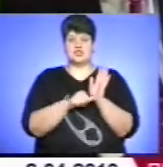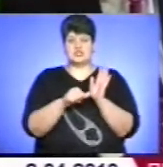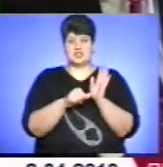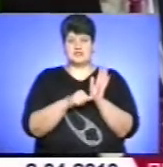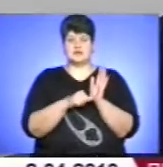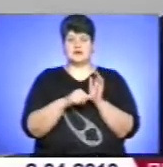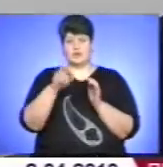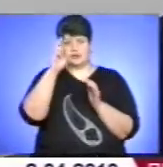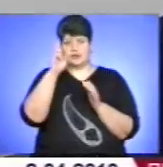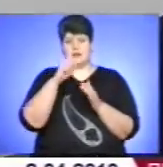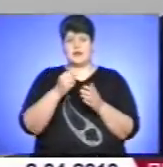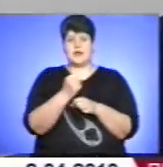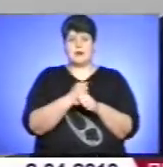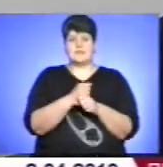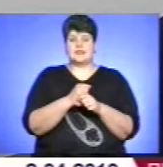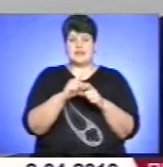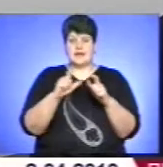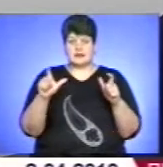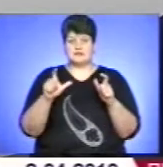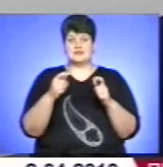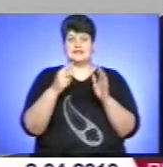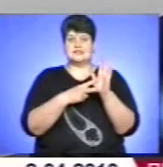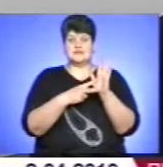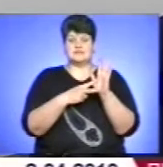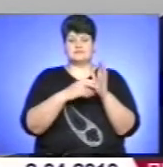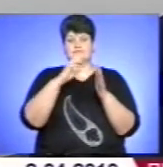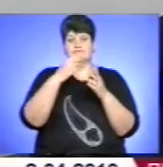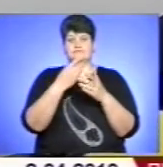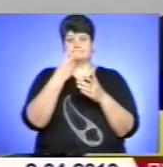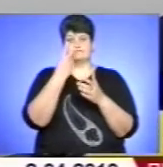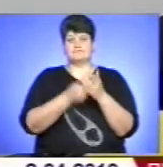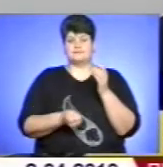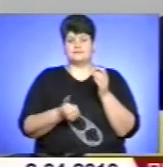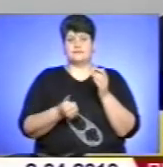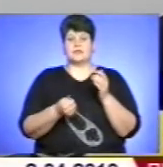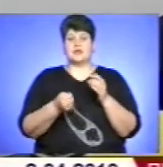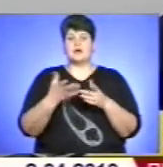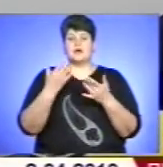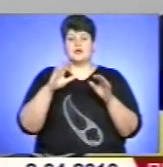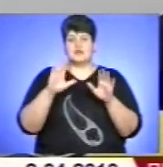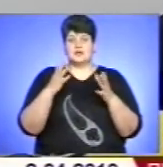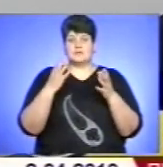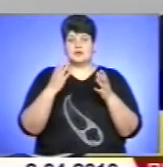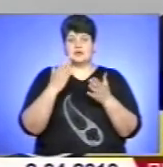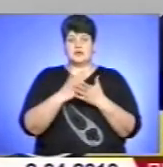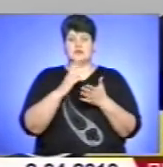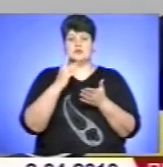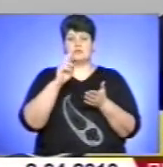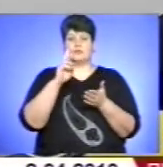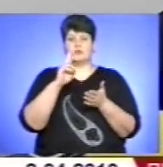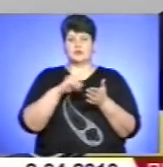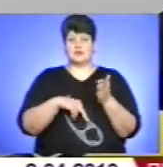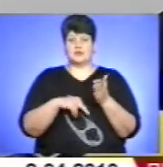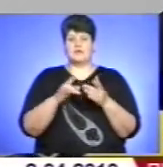збиткові. Вводиться ніби так званий податок в вигляді податкового навантаження, який потім певним чином в